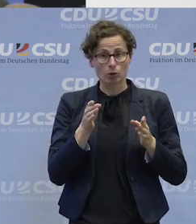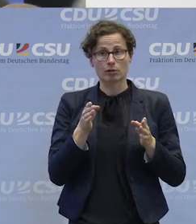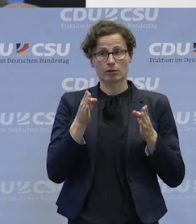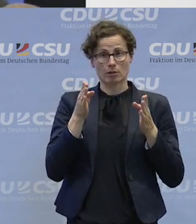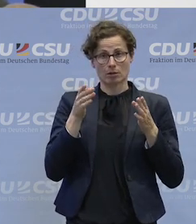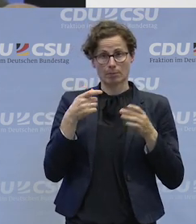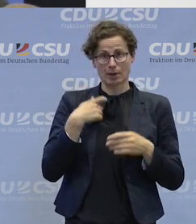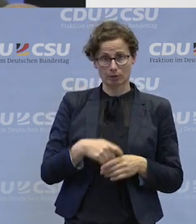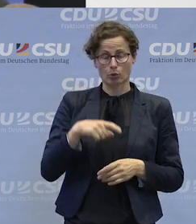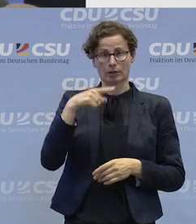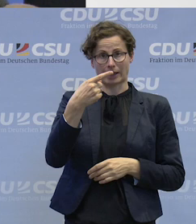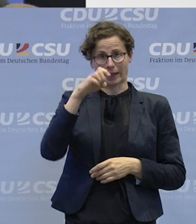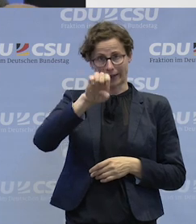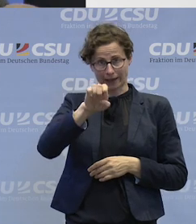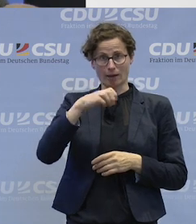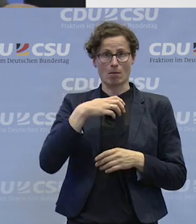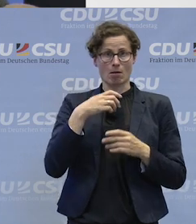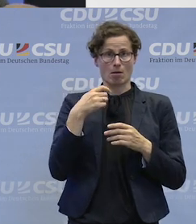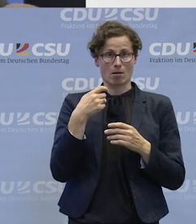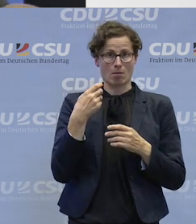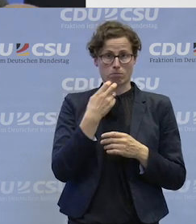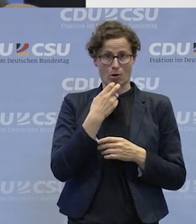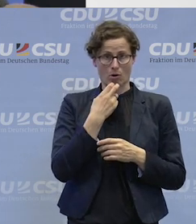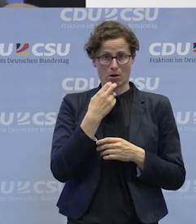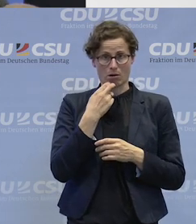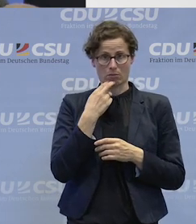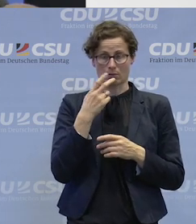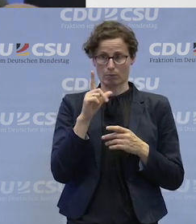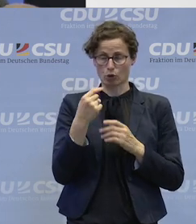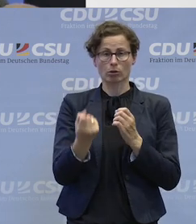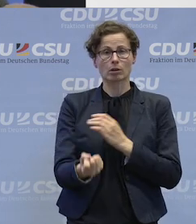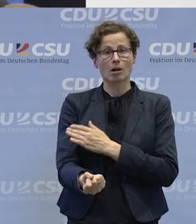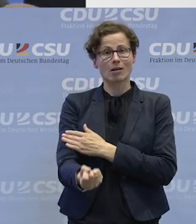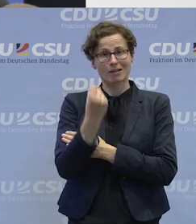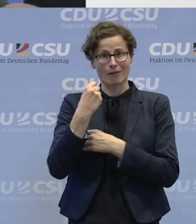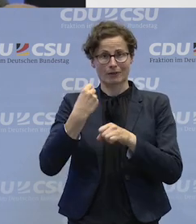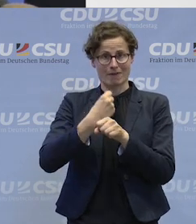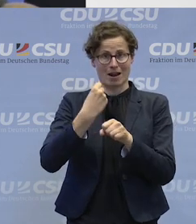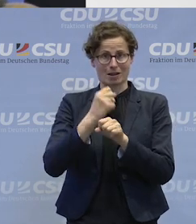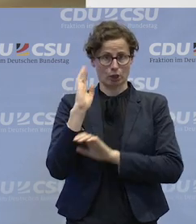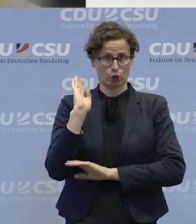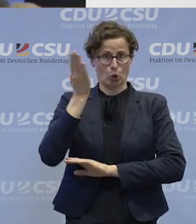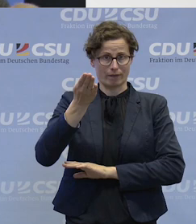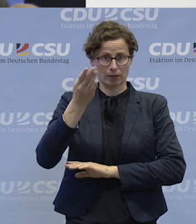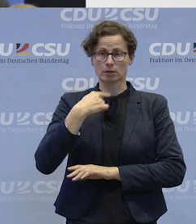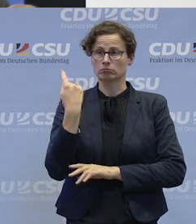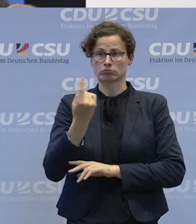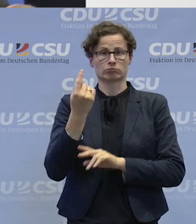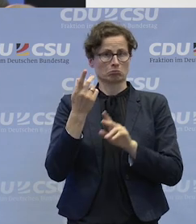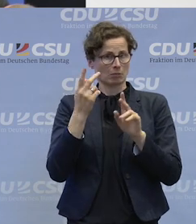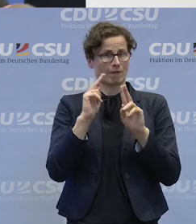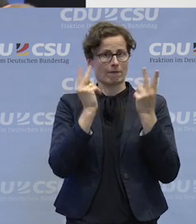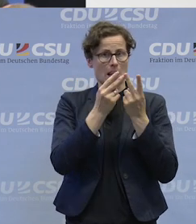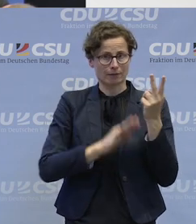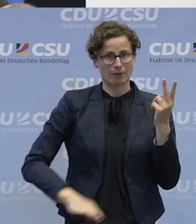bei der GE Power AG. Das ist ein Unternehmen im Kraftwerksservice weltweit. Wir haben in Berlin